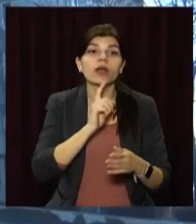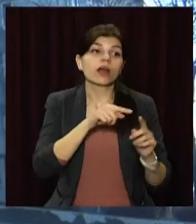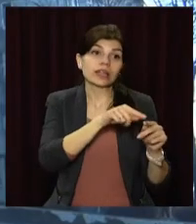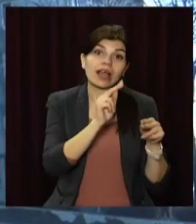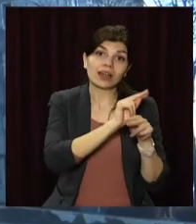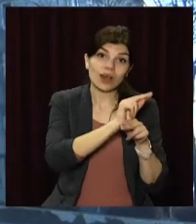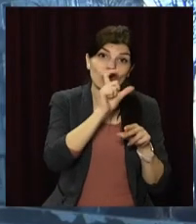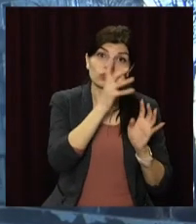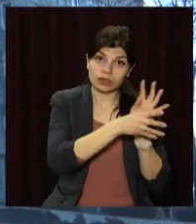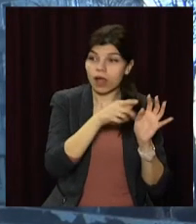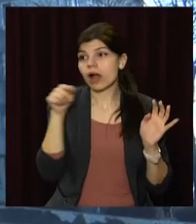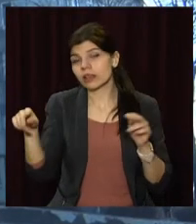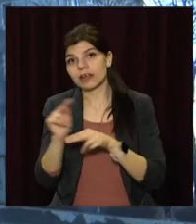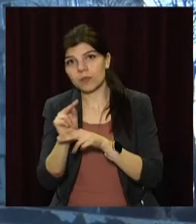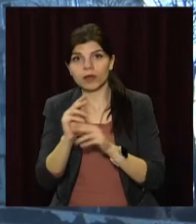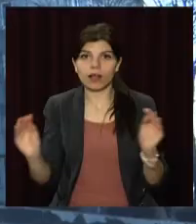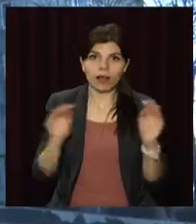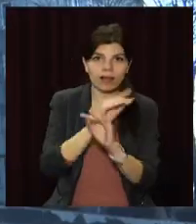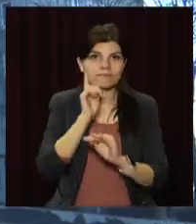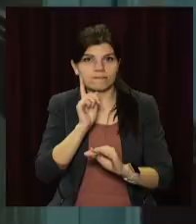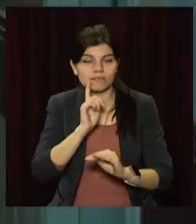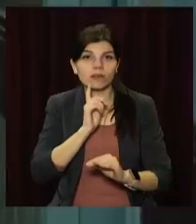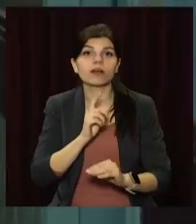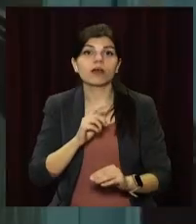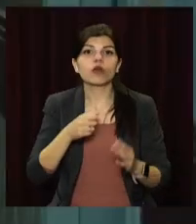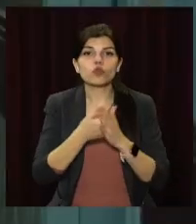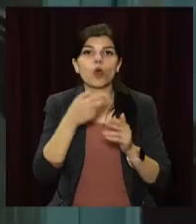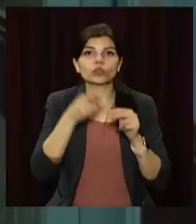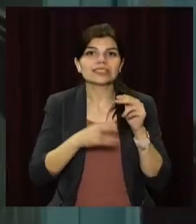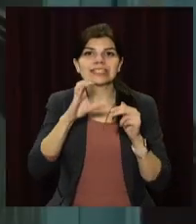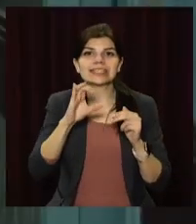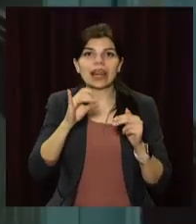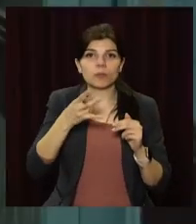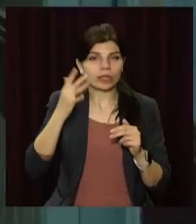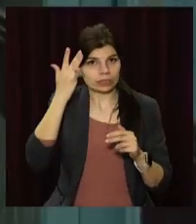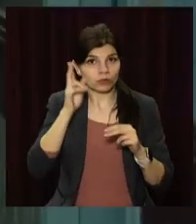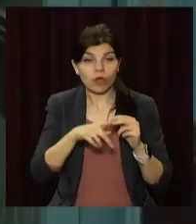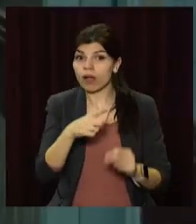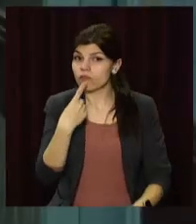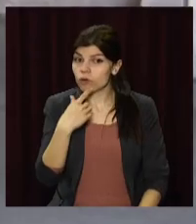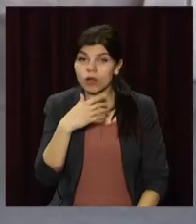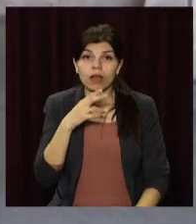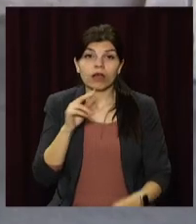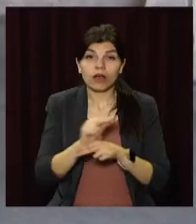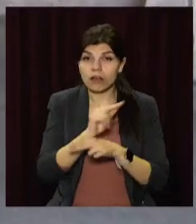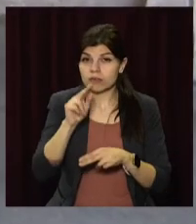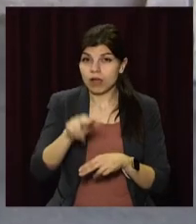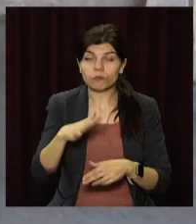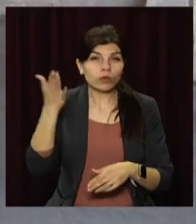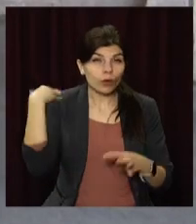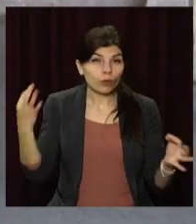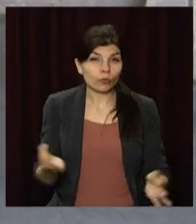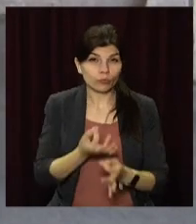Робота кипить і в Кам'янській лікарні швидкої допомоги. У медзакладі кажуть, капремонту не бачили півстоліття. Натомість зараз